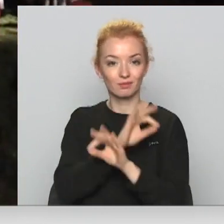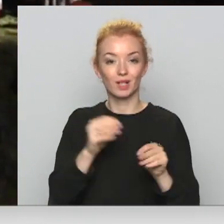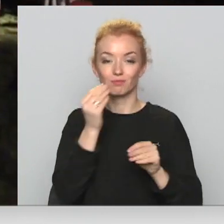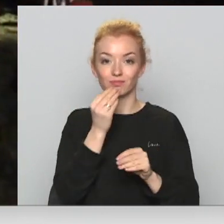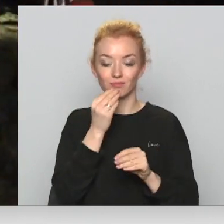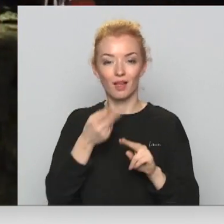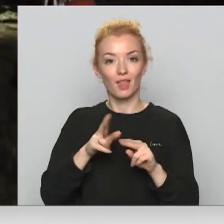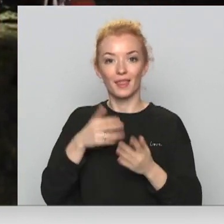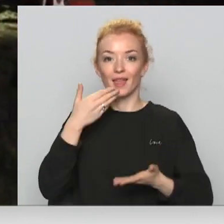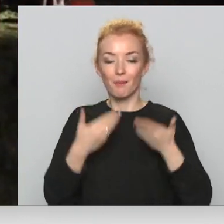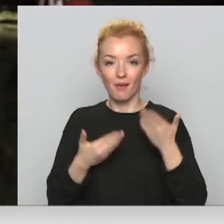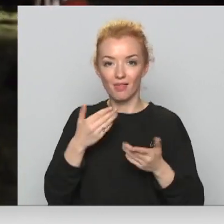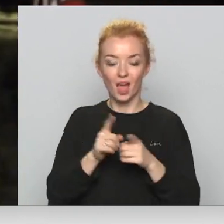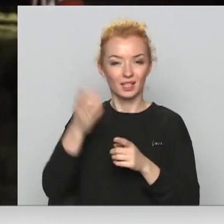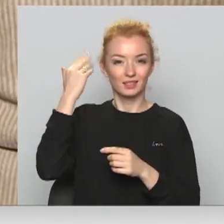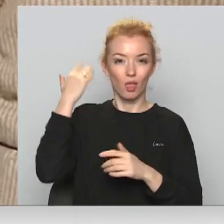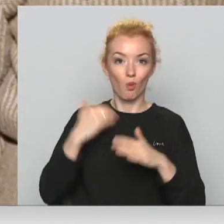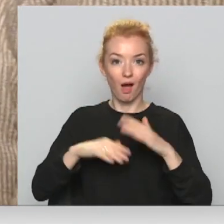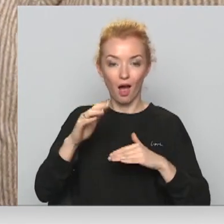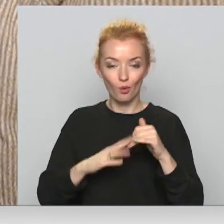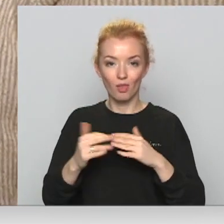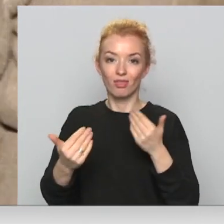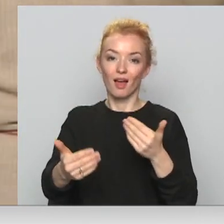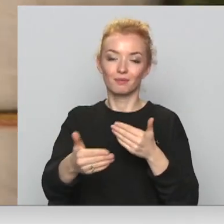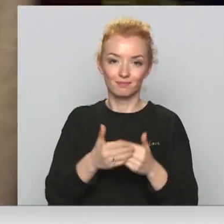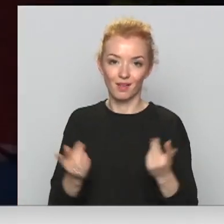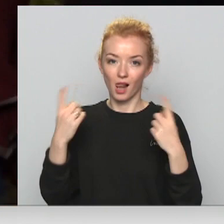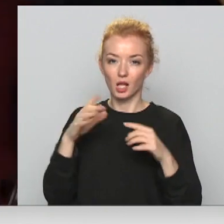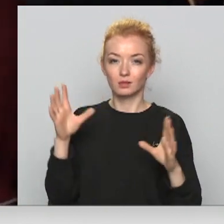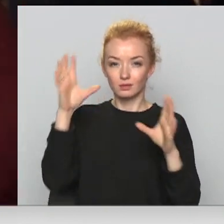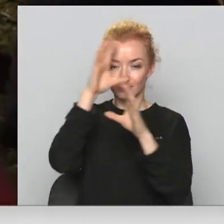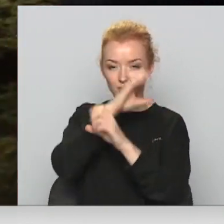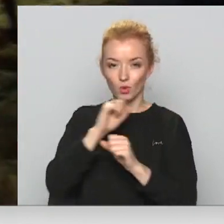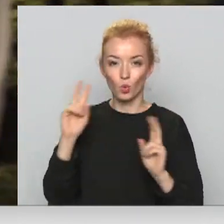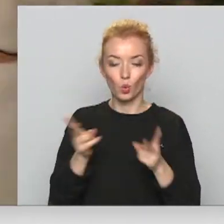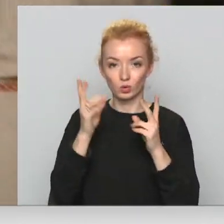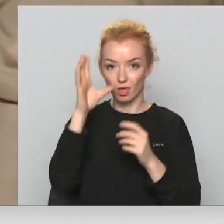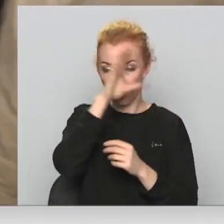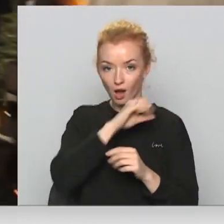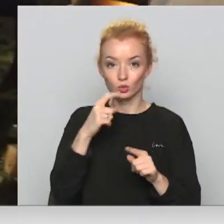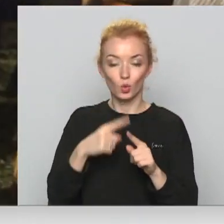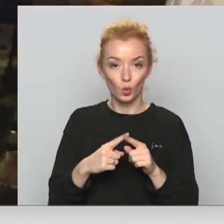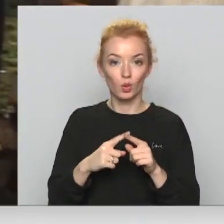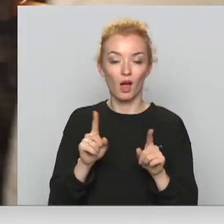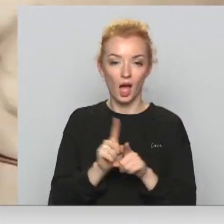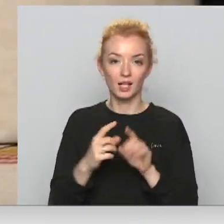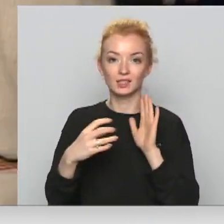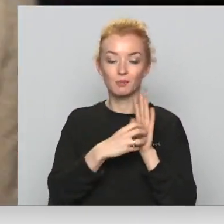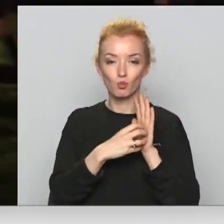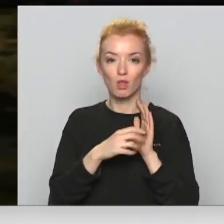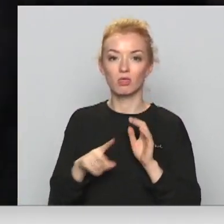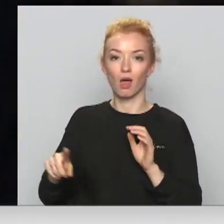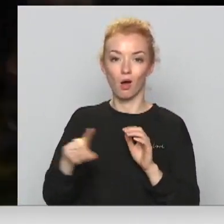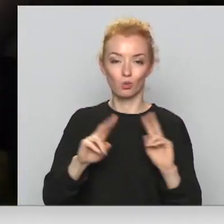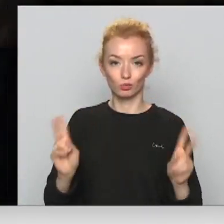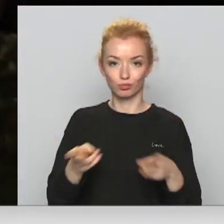roka iemēģināta dažādos senos arodos, laiks sanajai uguns naktī. Šai reizē simboliskais baltu tautu uguns, kuras tika